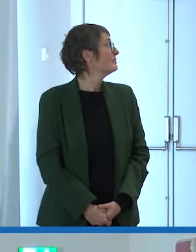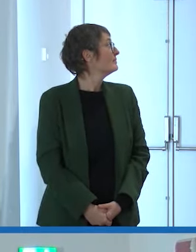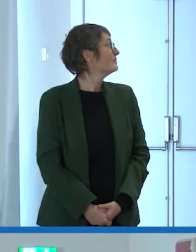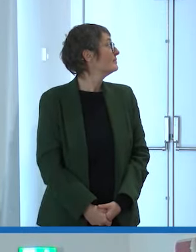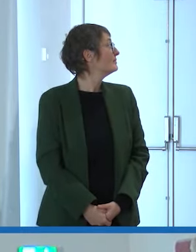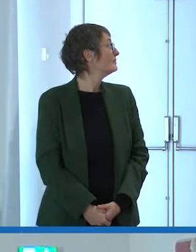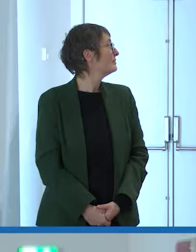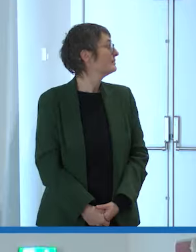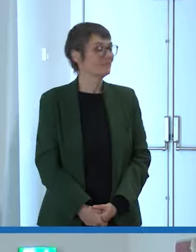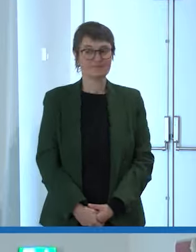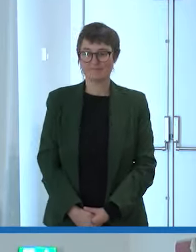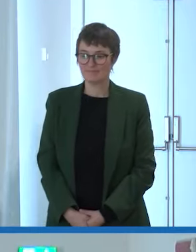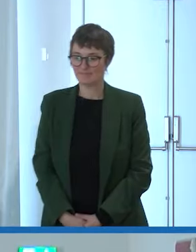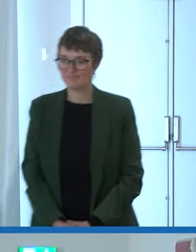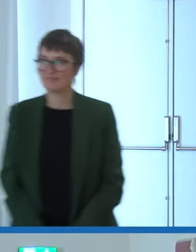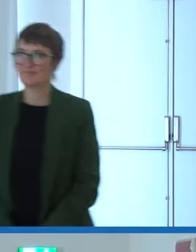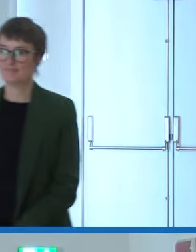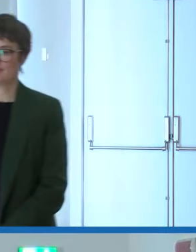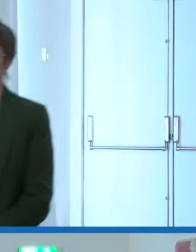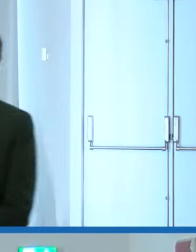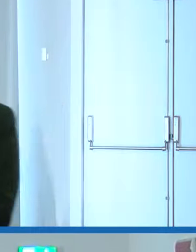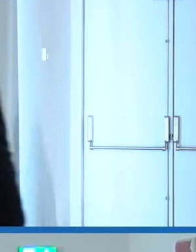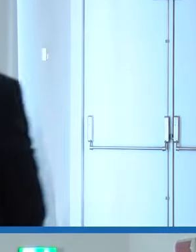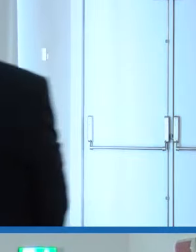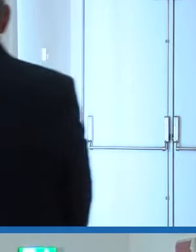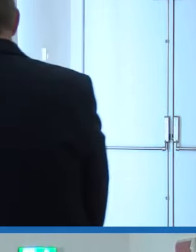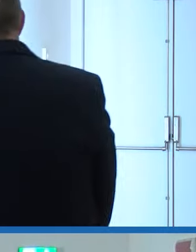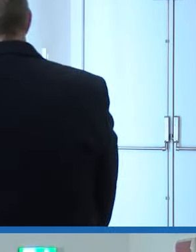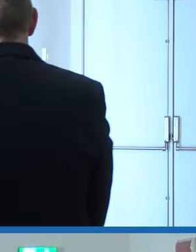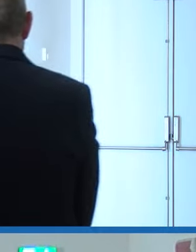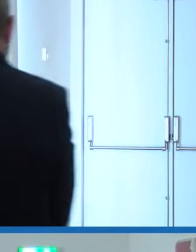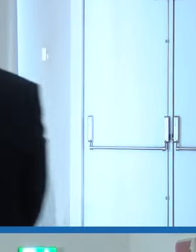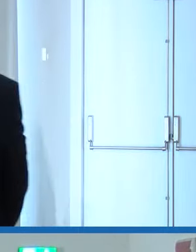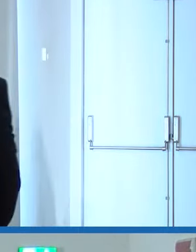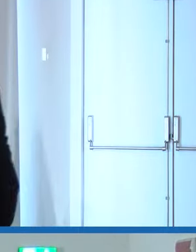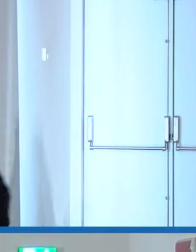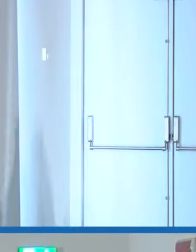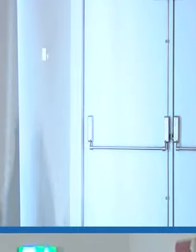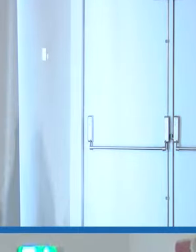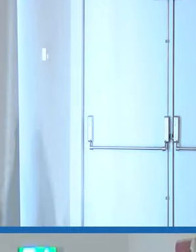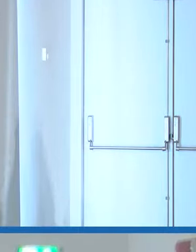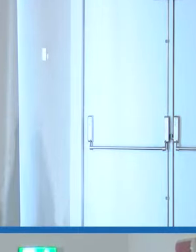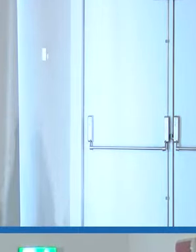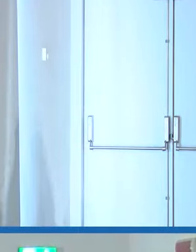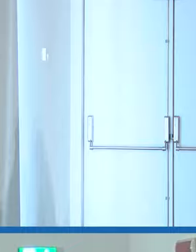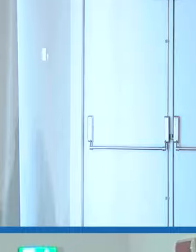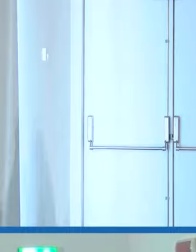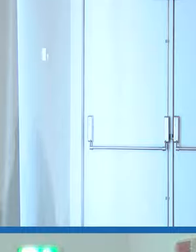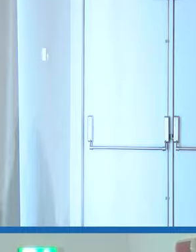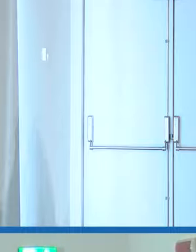per me per scegliere è una cosa difficile una sfida